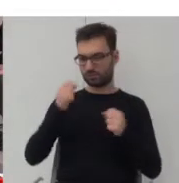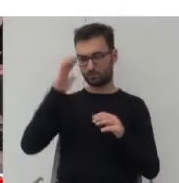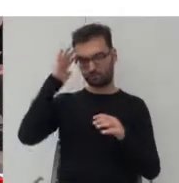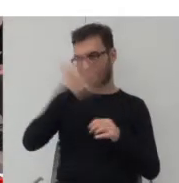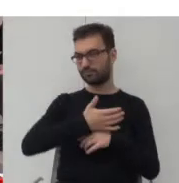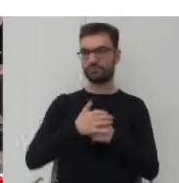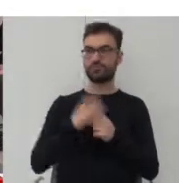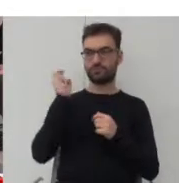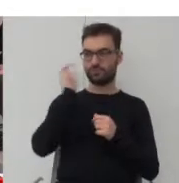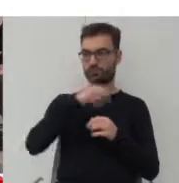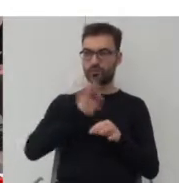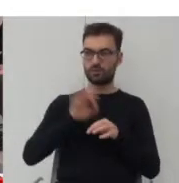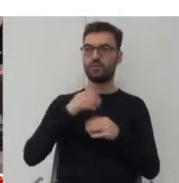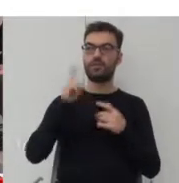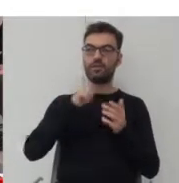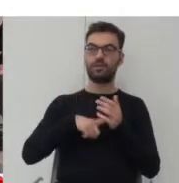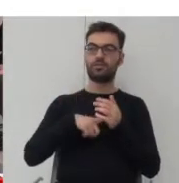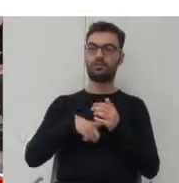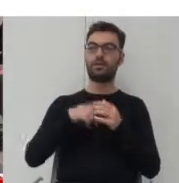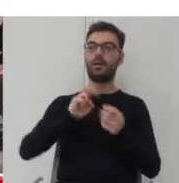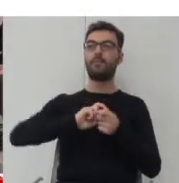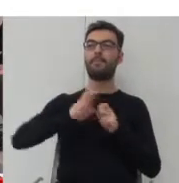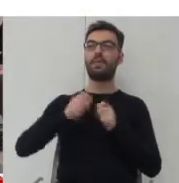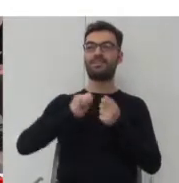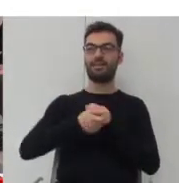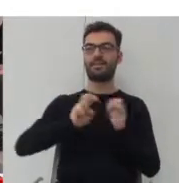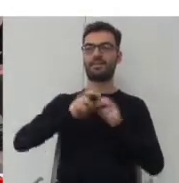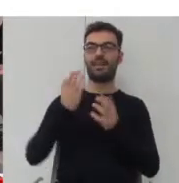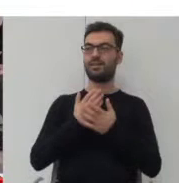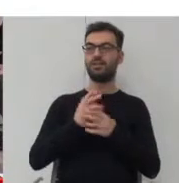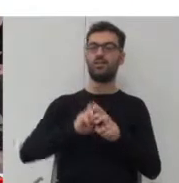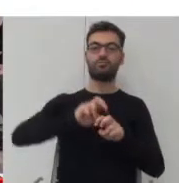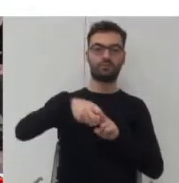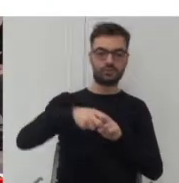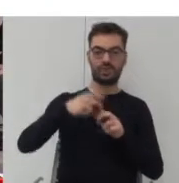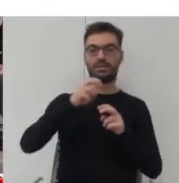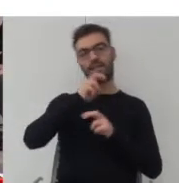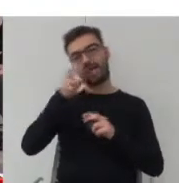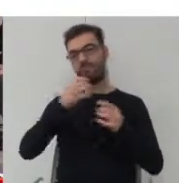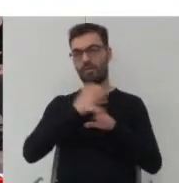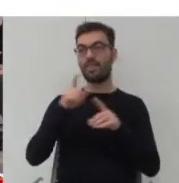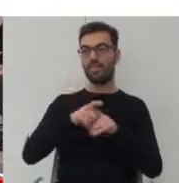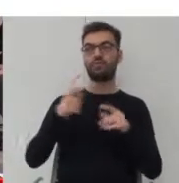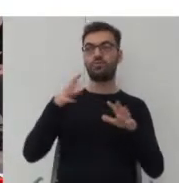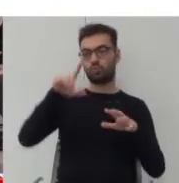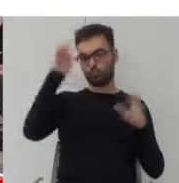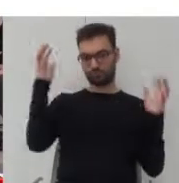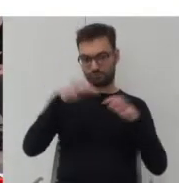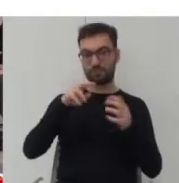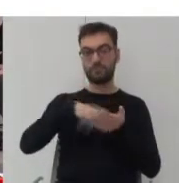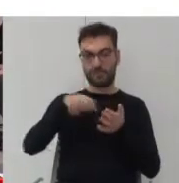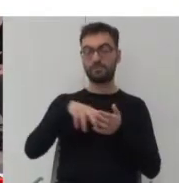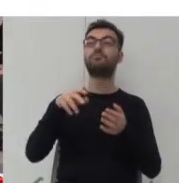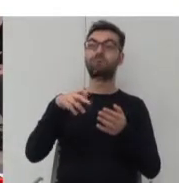Bardzo interesujący projekt. i właśnie te węzły przesiadkowe, które nie tylko mają służyć do przesiadki, ale właśnie ze względu na wysoką koncentrację osób pieszych